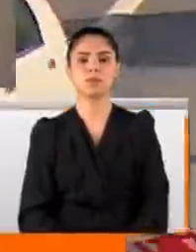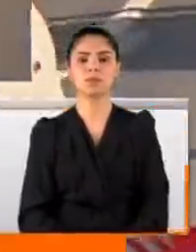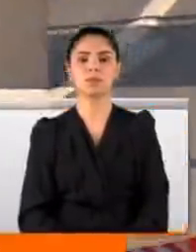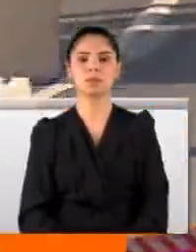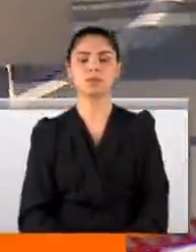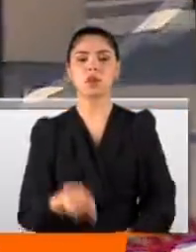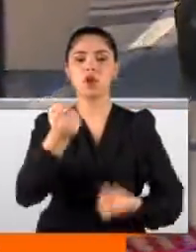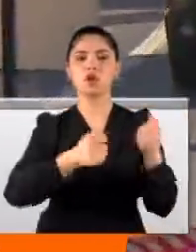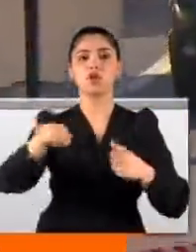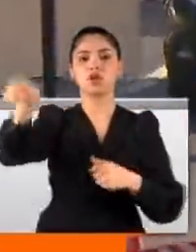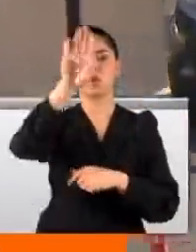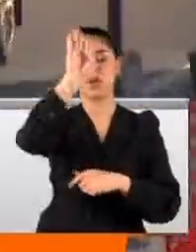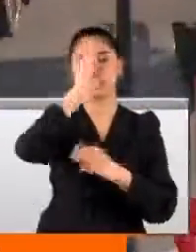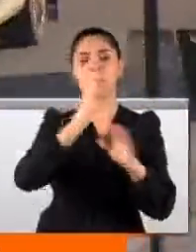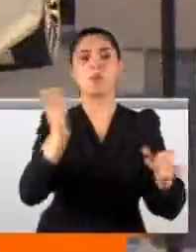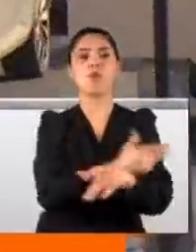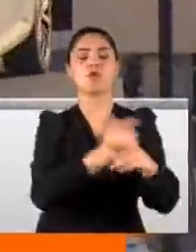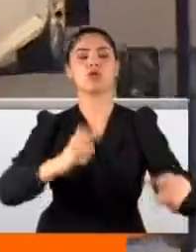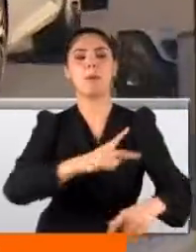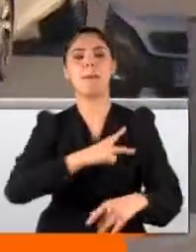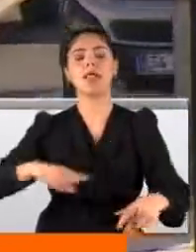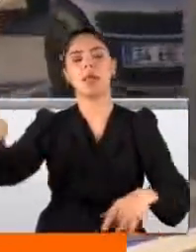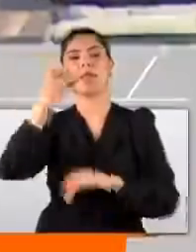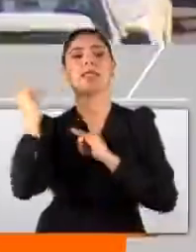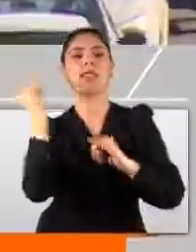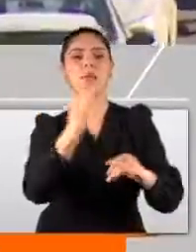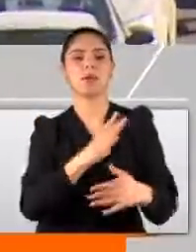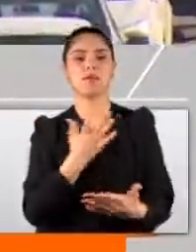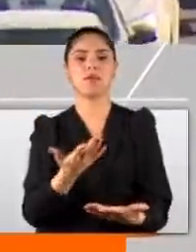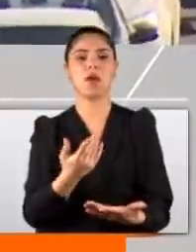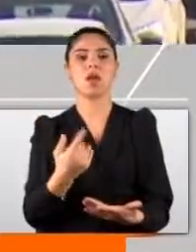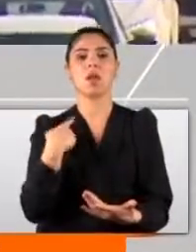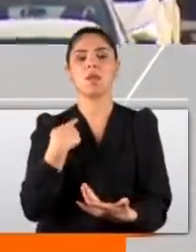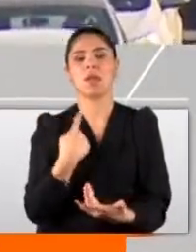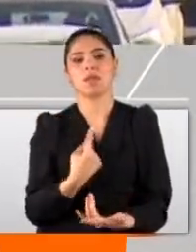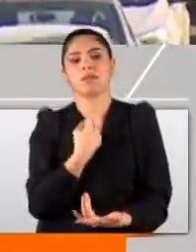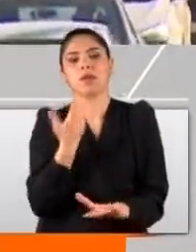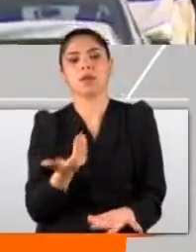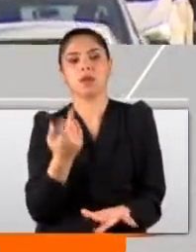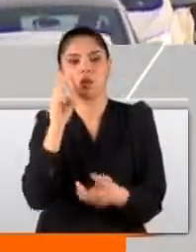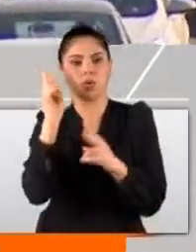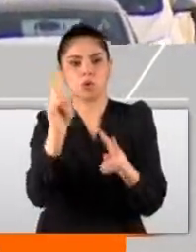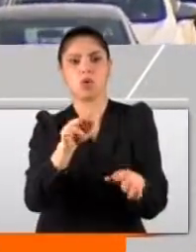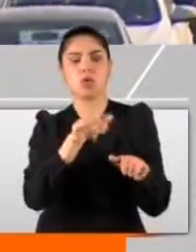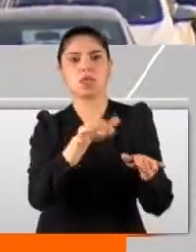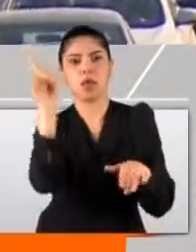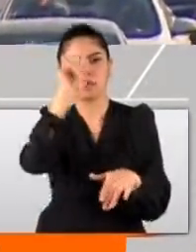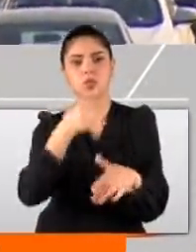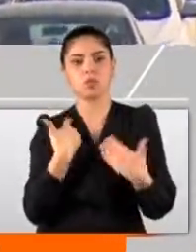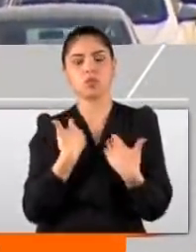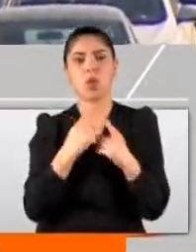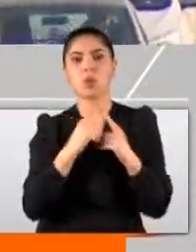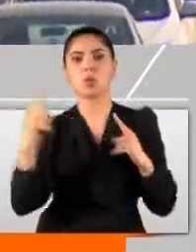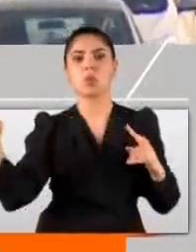Sürücüler İstanbul Büyükşehir Belediyesi'ne tepkiliydi. Gerçekten sıkıcı yani gördüğünüz üzere trafikten ötürü bayağı bir